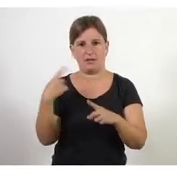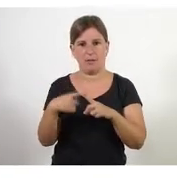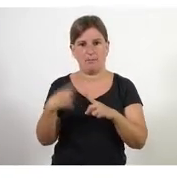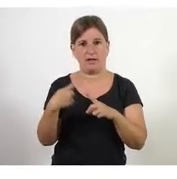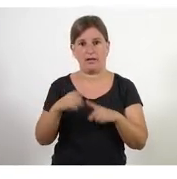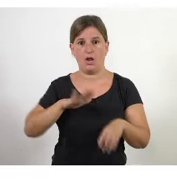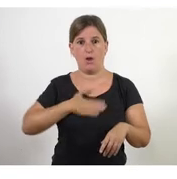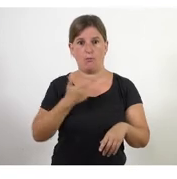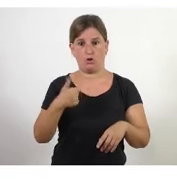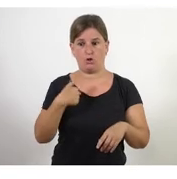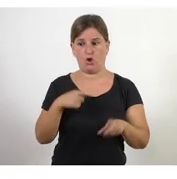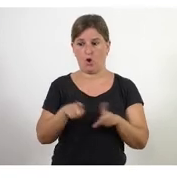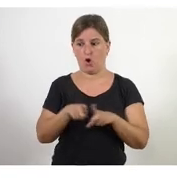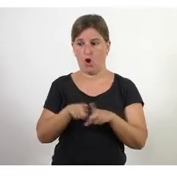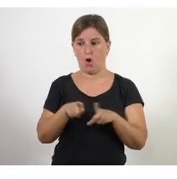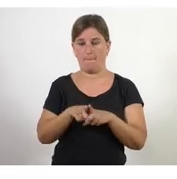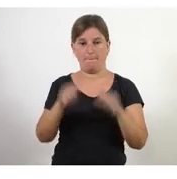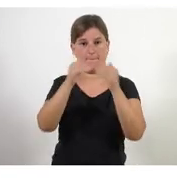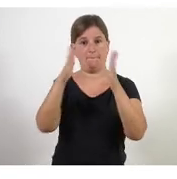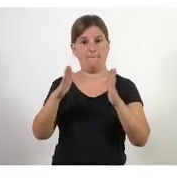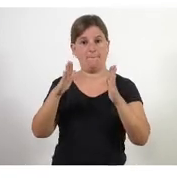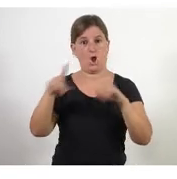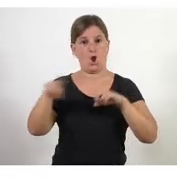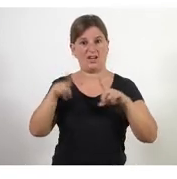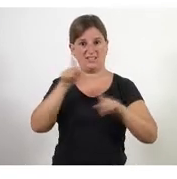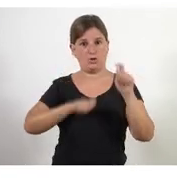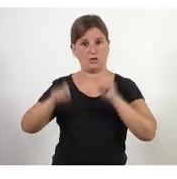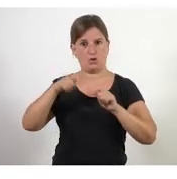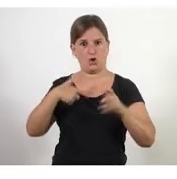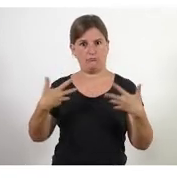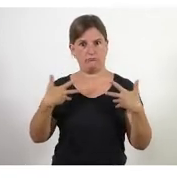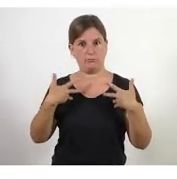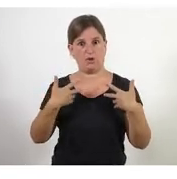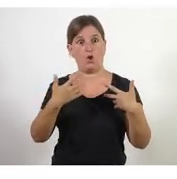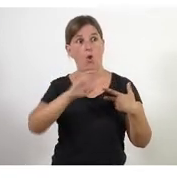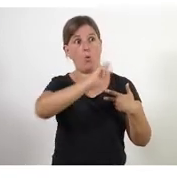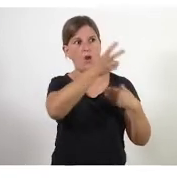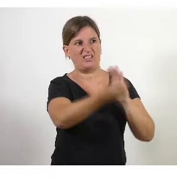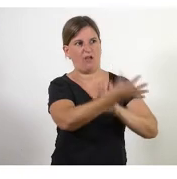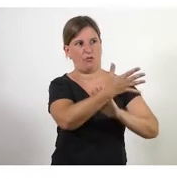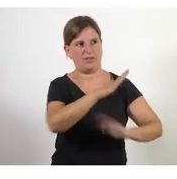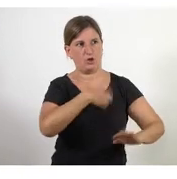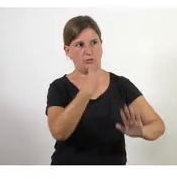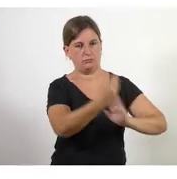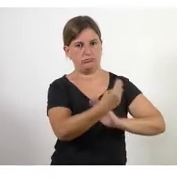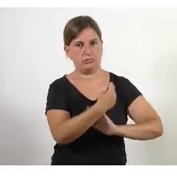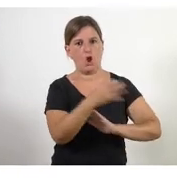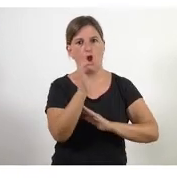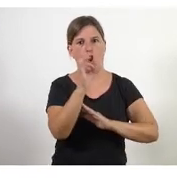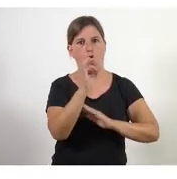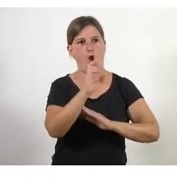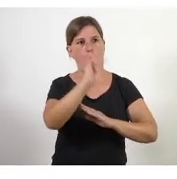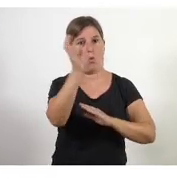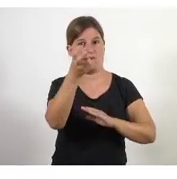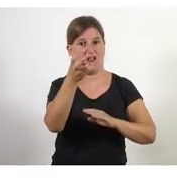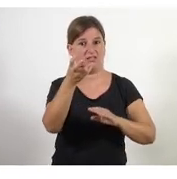com a organització però pensa que si estàs rebent calés d'una altra fundació si estàs rebent calés d'una organització